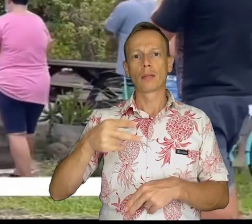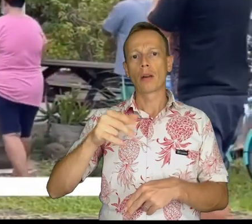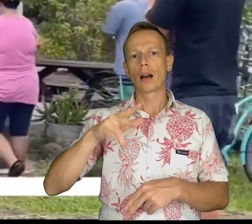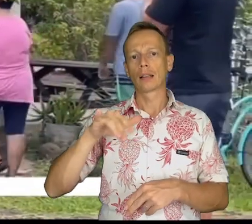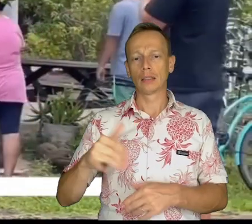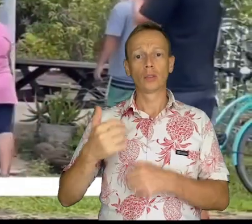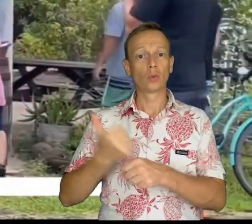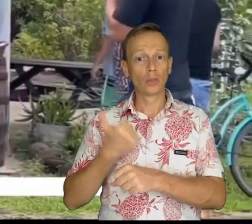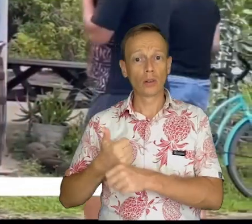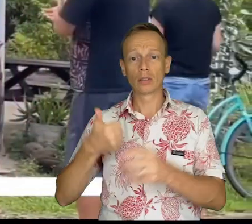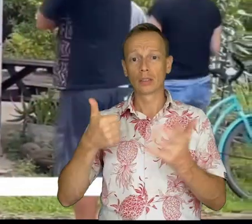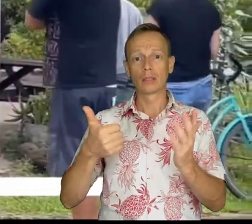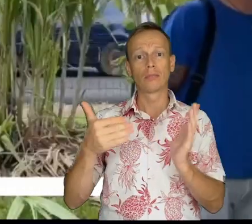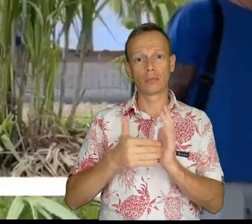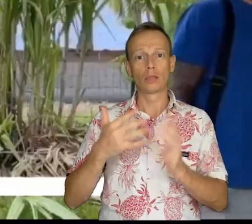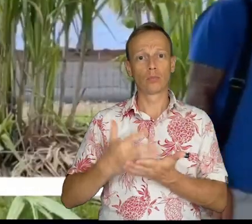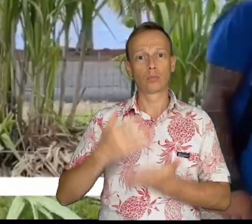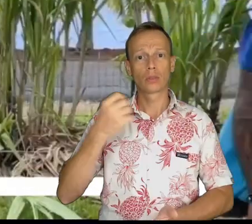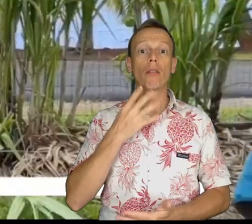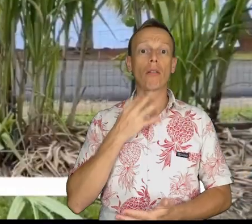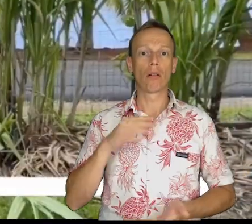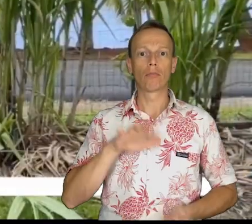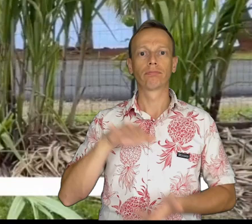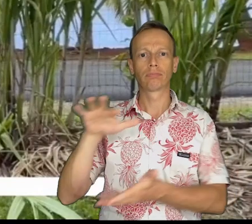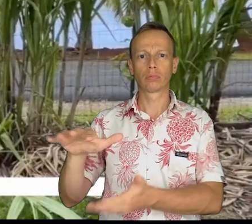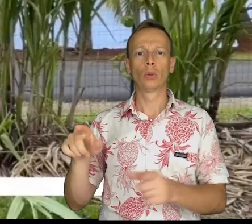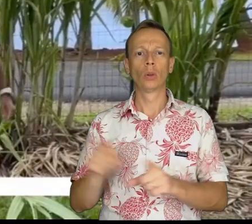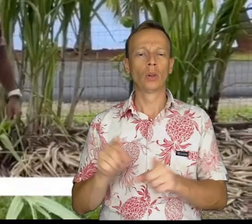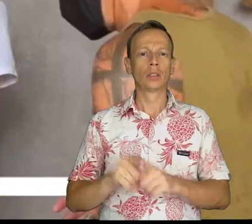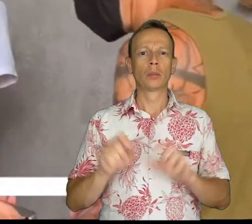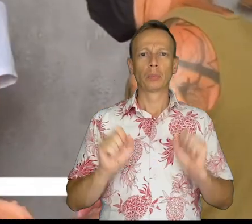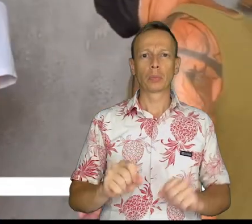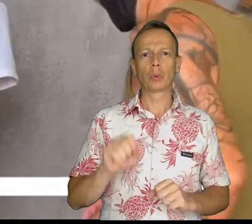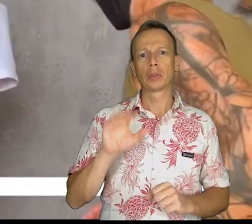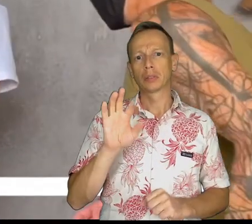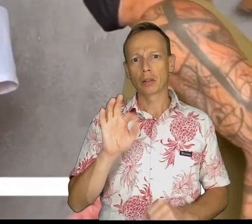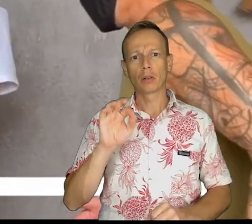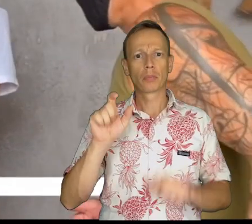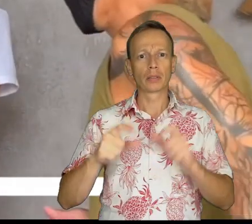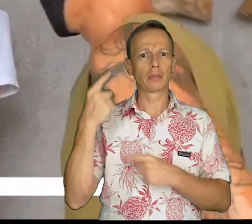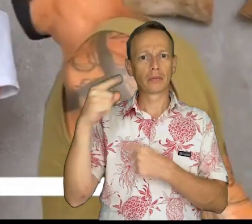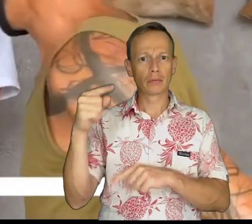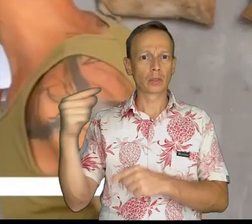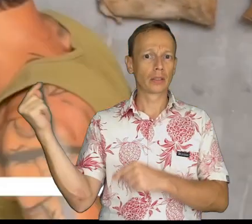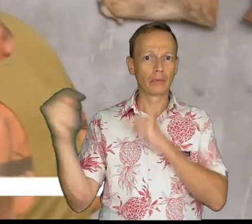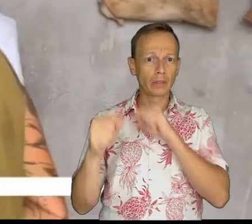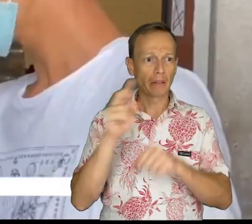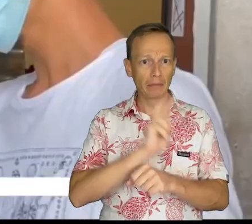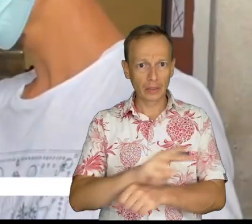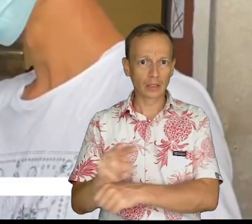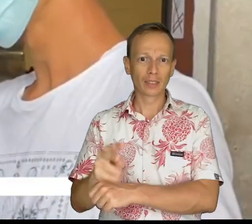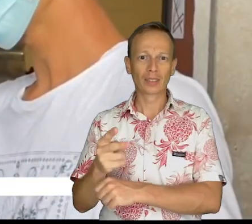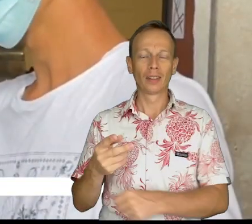fournit plus de 6000 bouteilles de roms. Avec 16,50 visiteurs chaque jour, composés majoritairement de